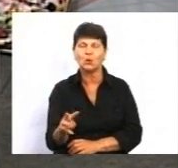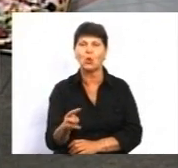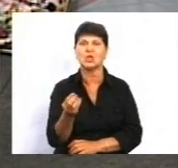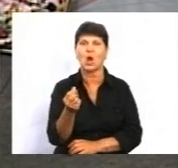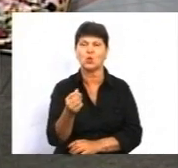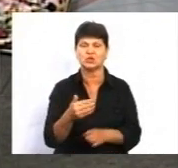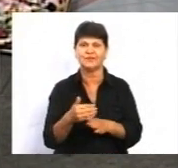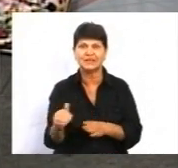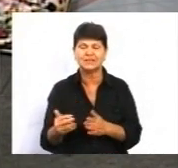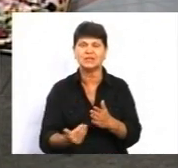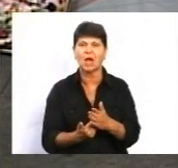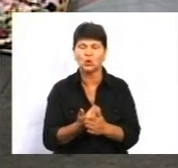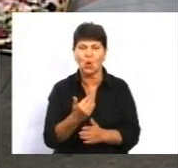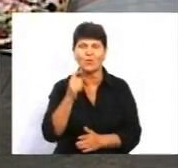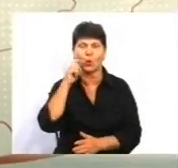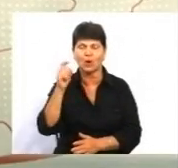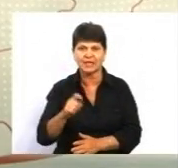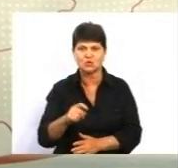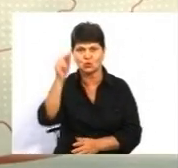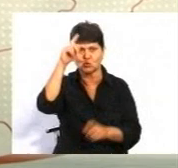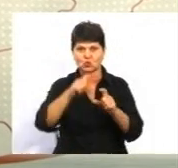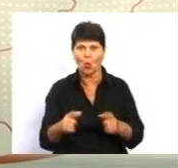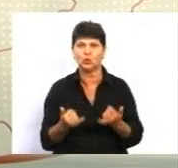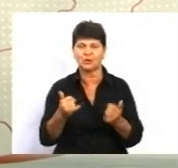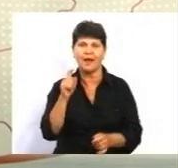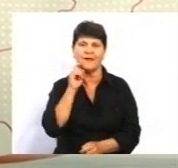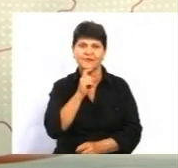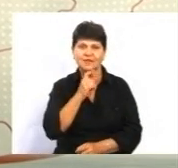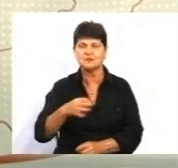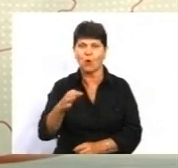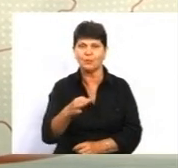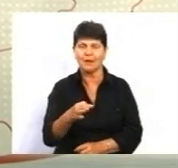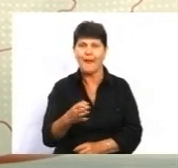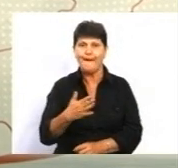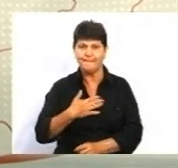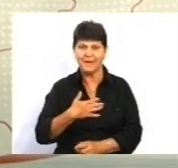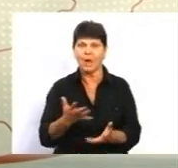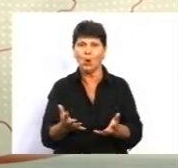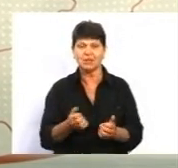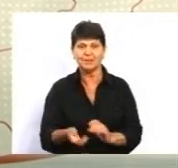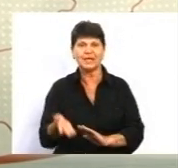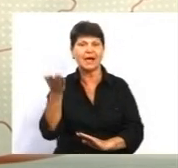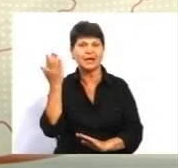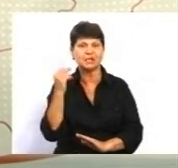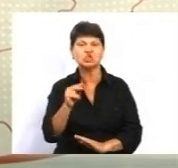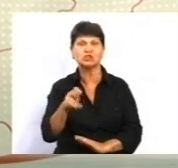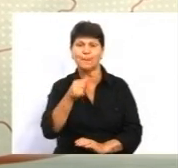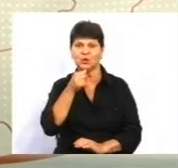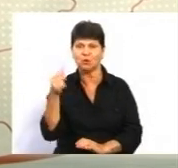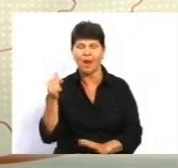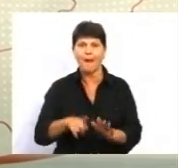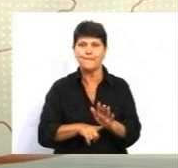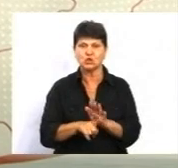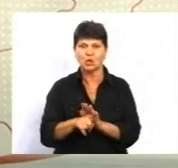нову українську школу для Вінницької області. Вони, ми отримали їх раніше, ніж в минулому році, почалося